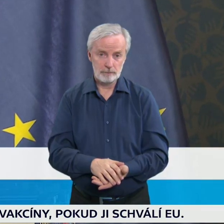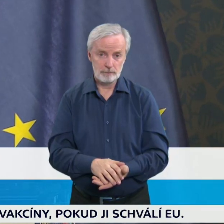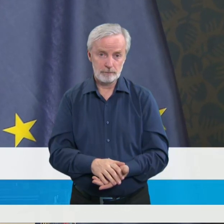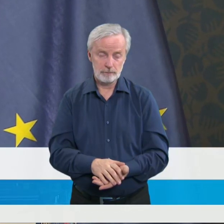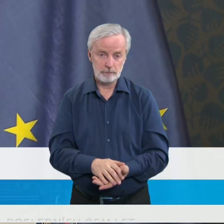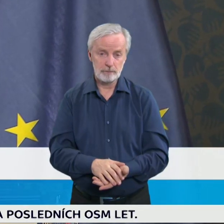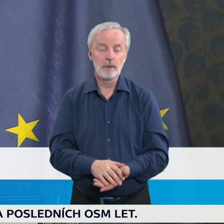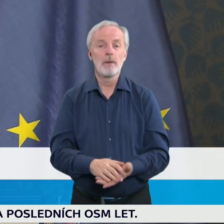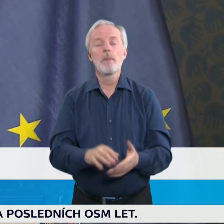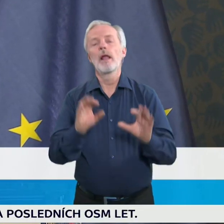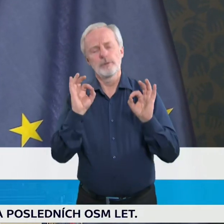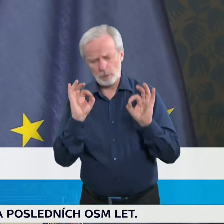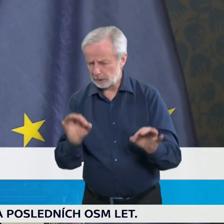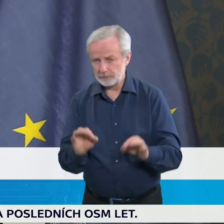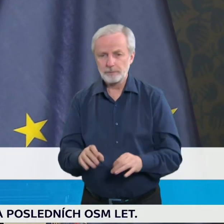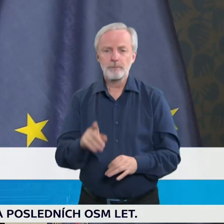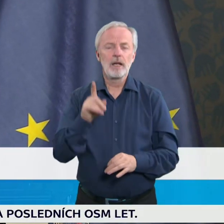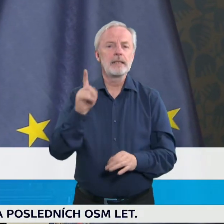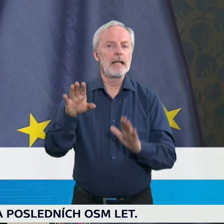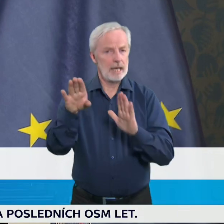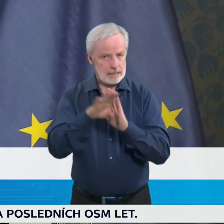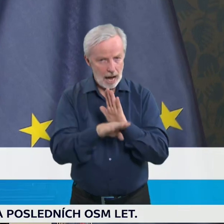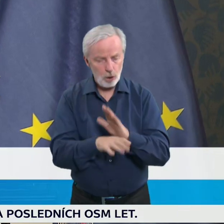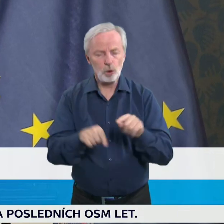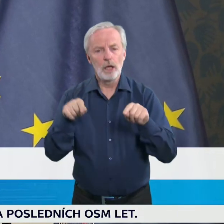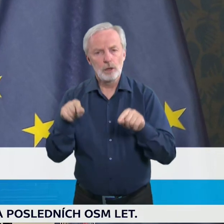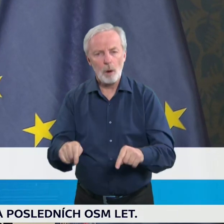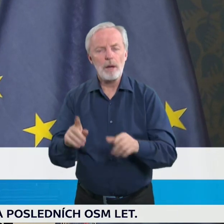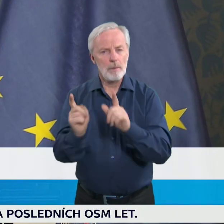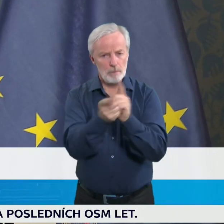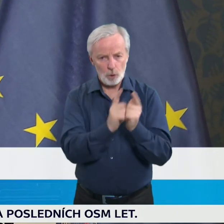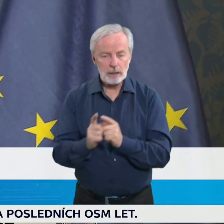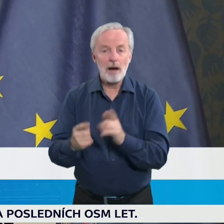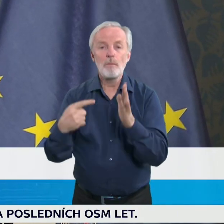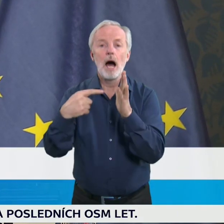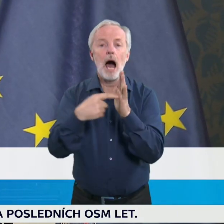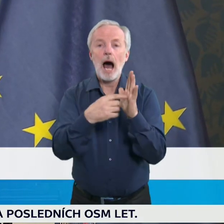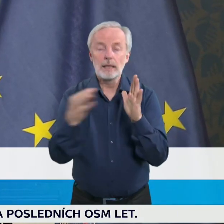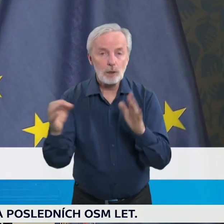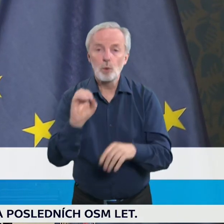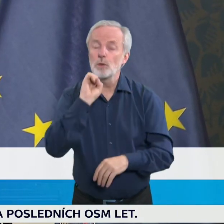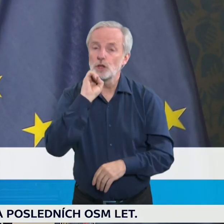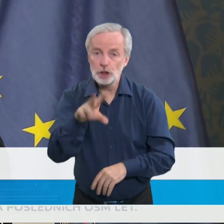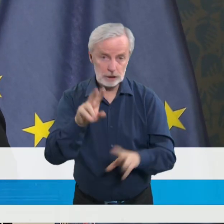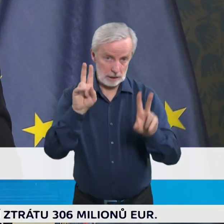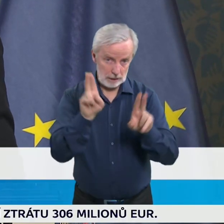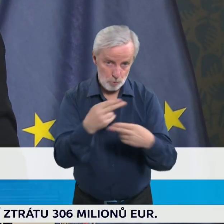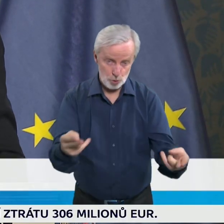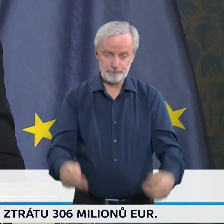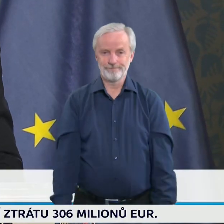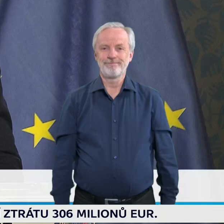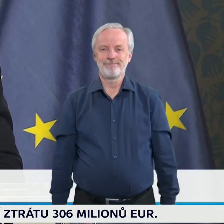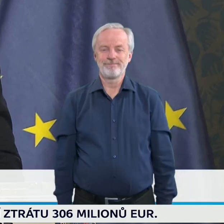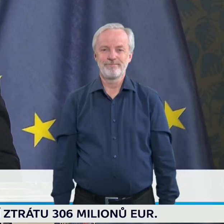Dobře. Je to něco, čím se zabýváme a datum vám teď říct neumím. Děkuji. Tak děkuji.